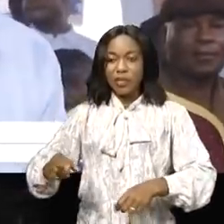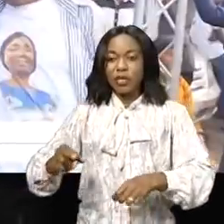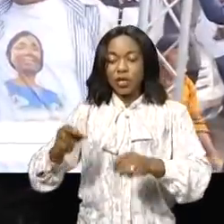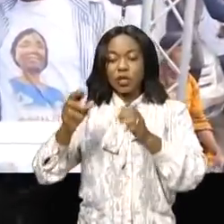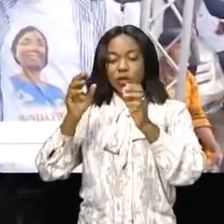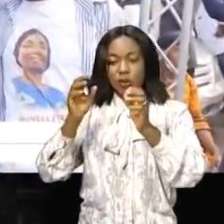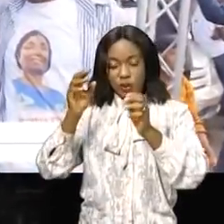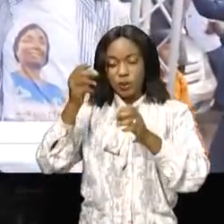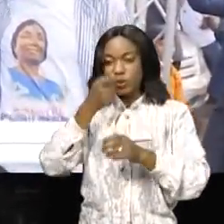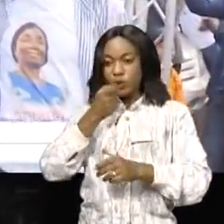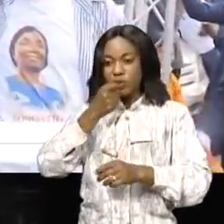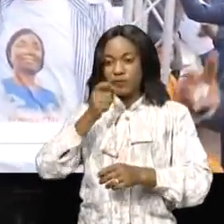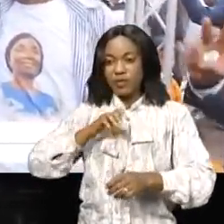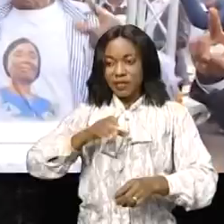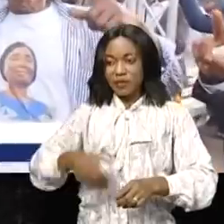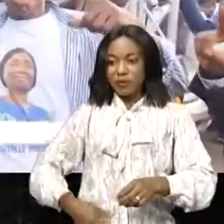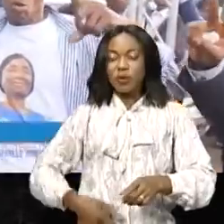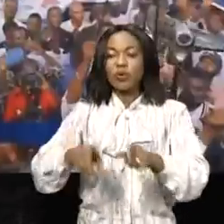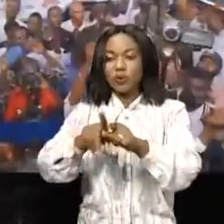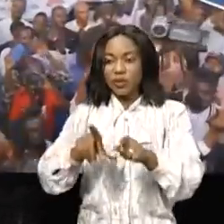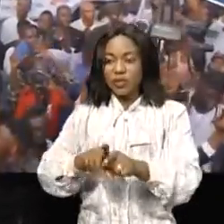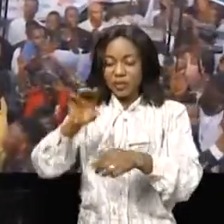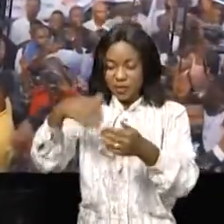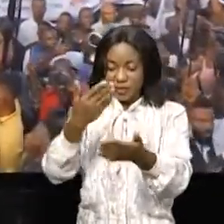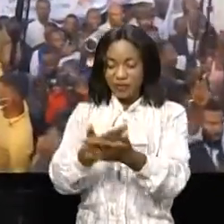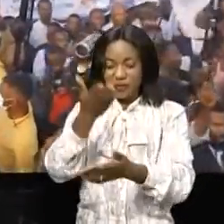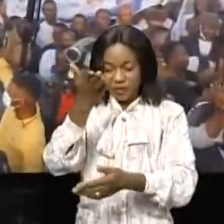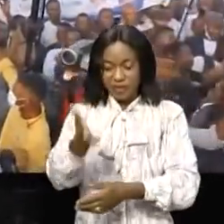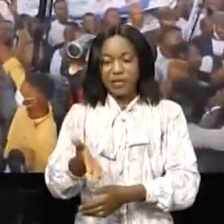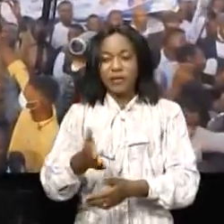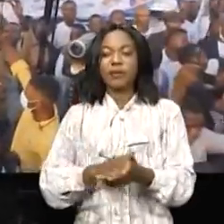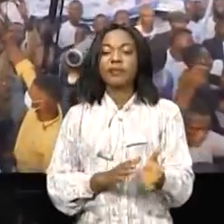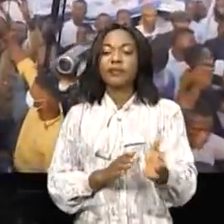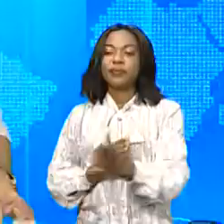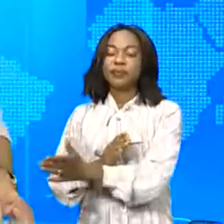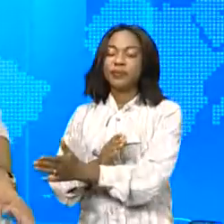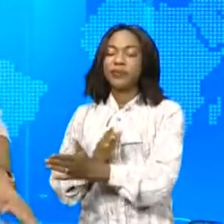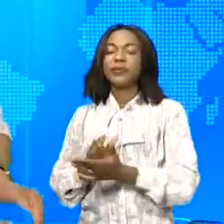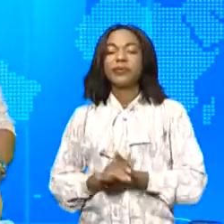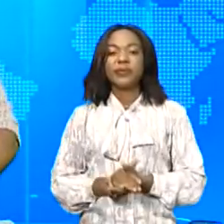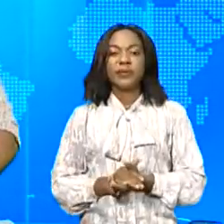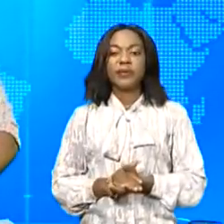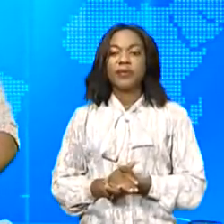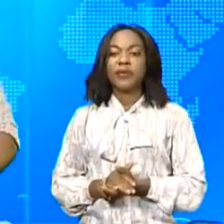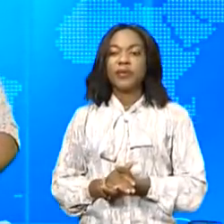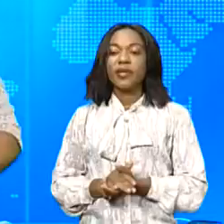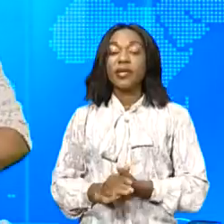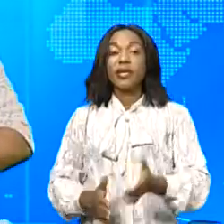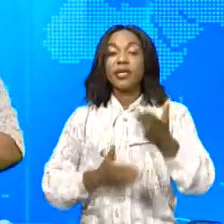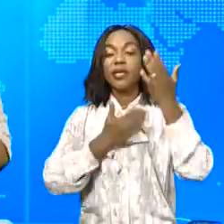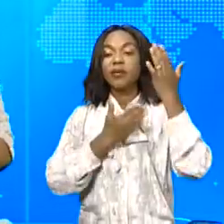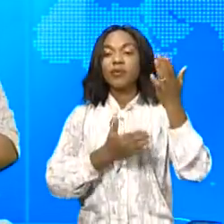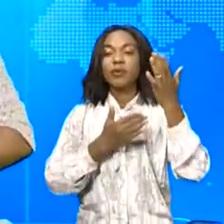Kassavourou et à fouler ses pieds à la terre sainte Kamba Nouvelle Jérusalem. Une importante